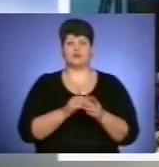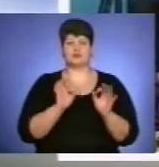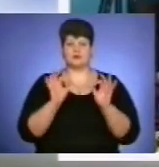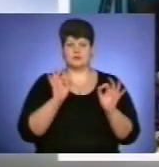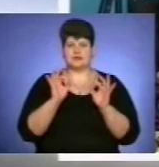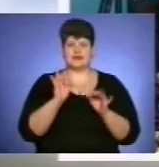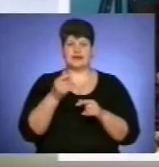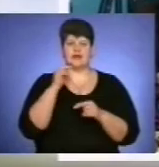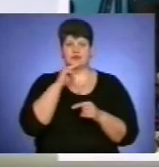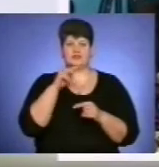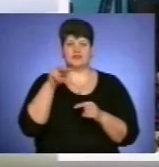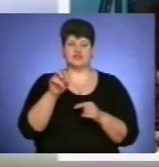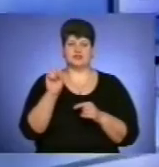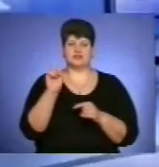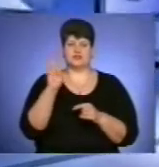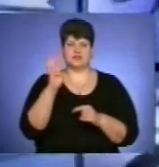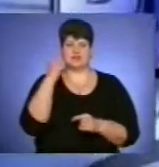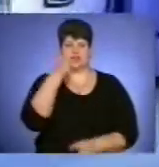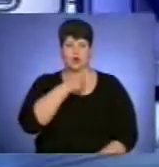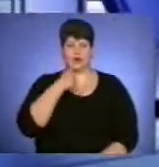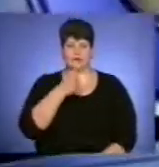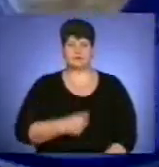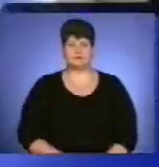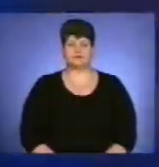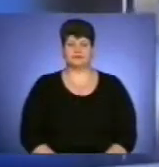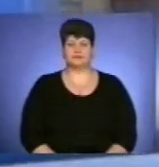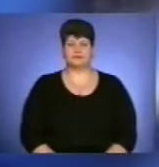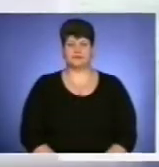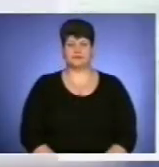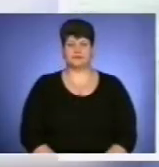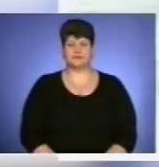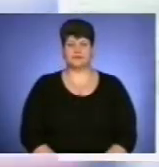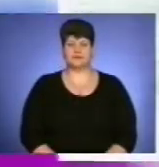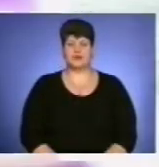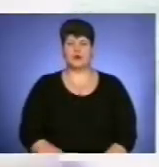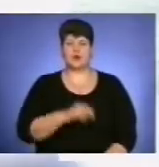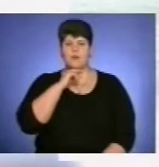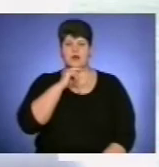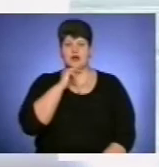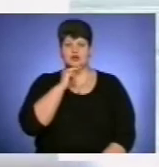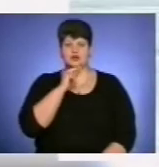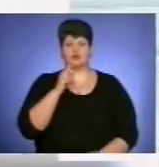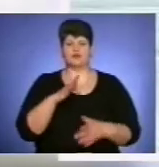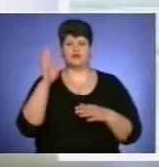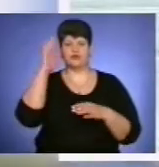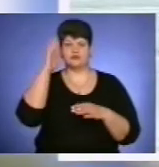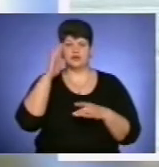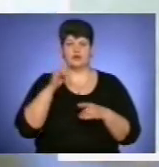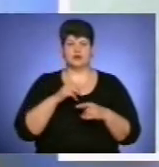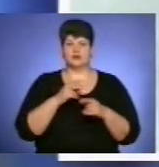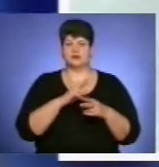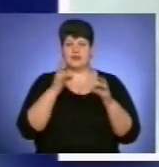-2014 роки. Музика Обережно крига на водоймах небезпечна,